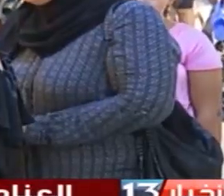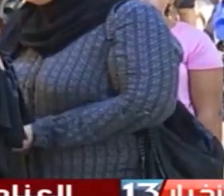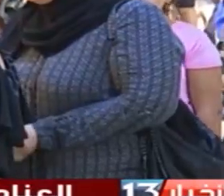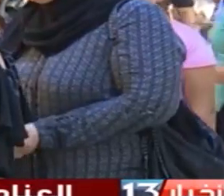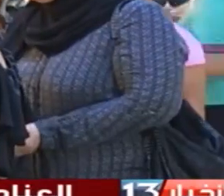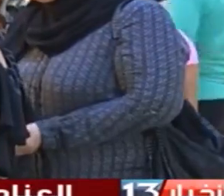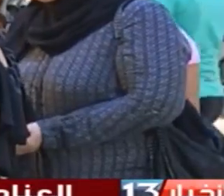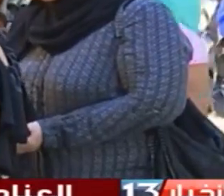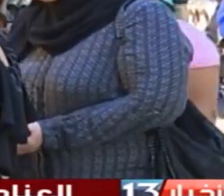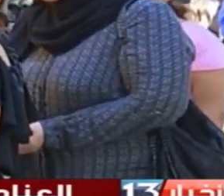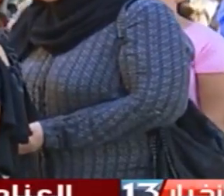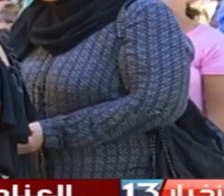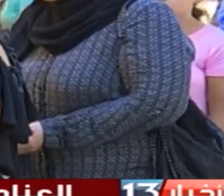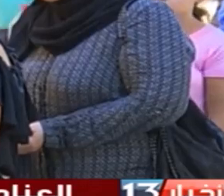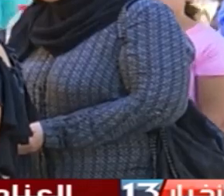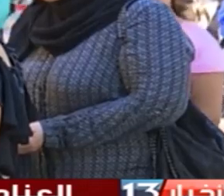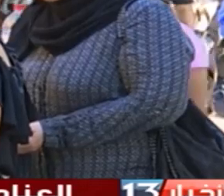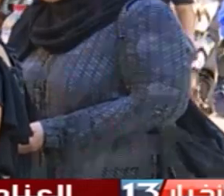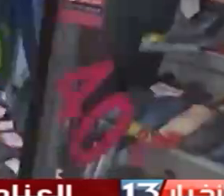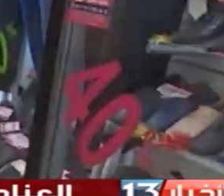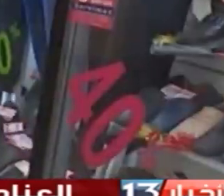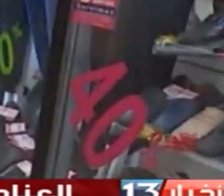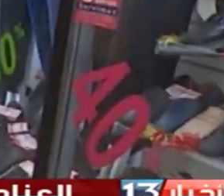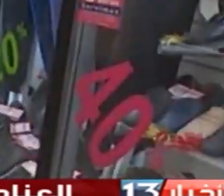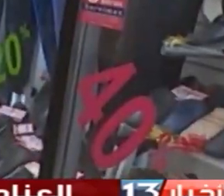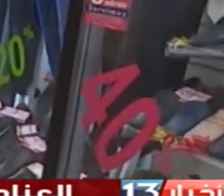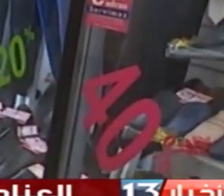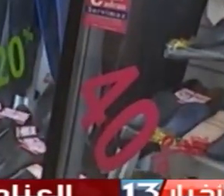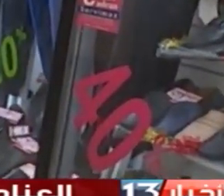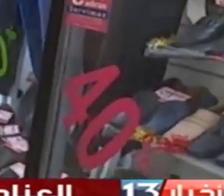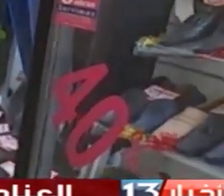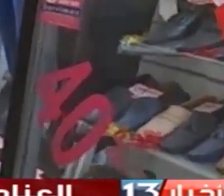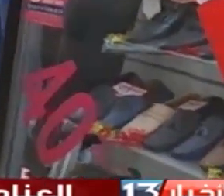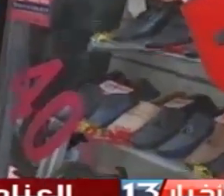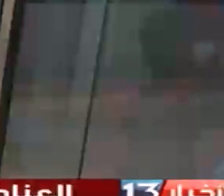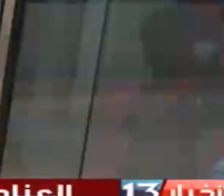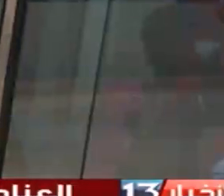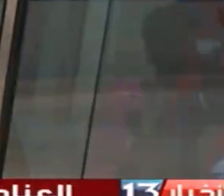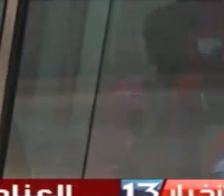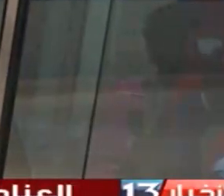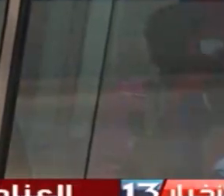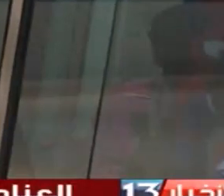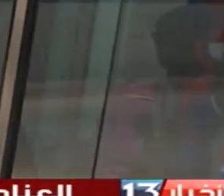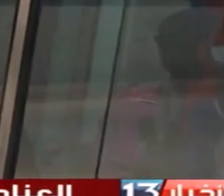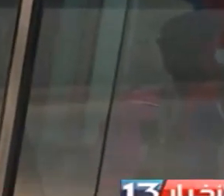في الإقبال على المنتوجات المعروضة والتزامن مع عيد الأضحى أحد الأسباب